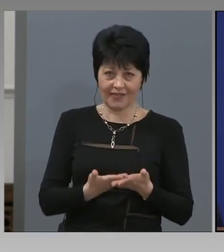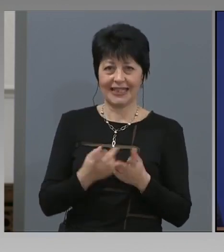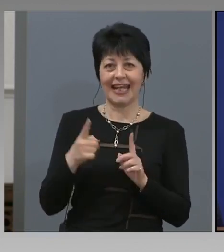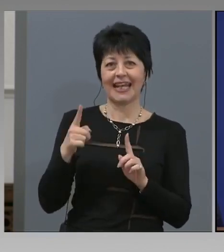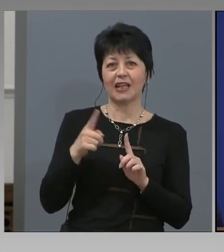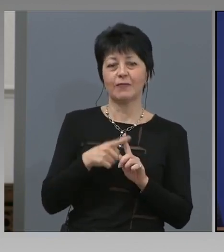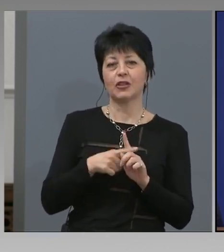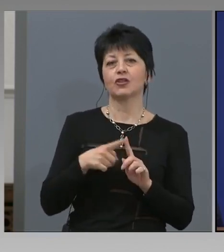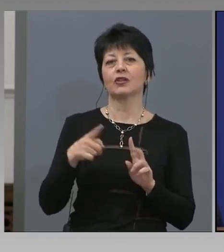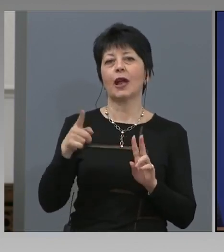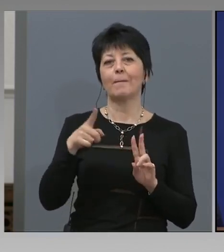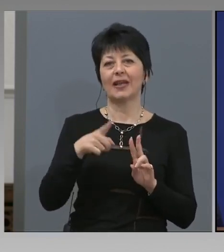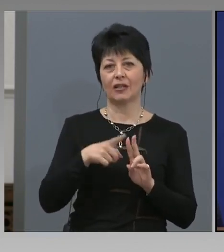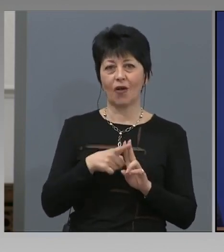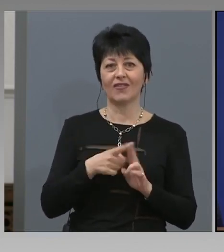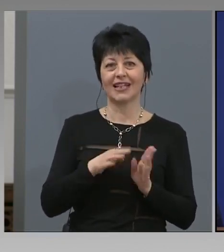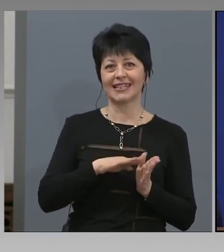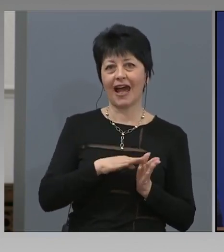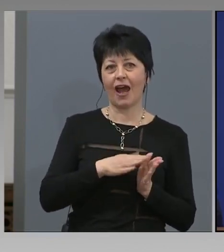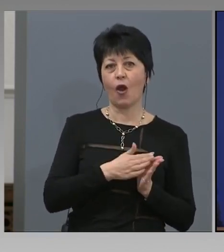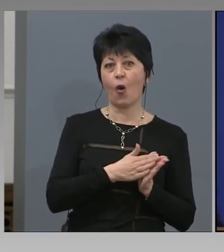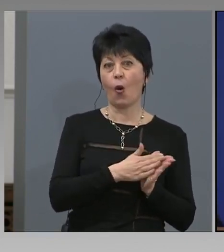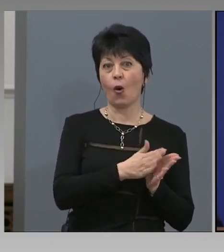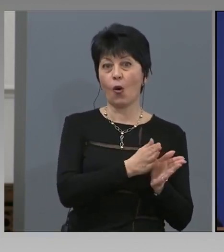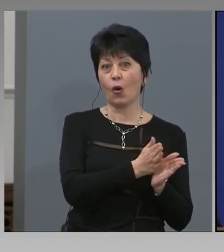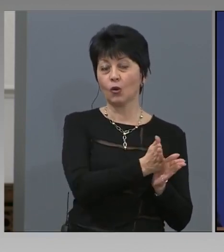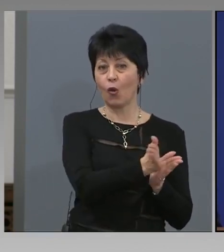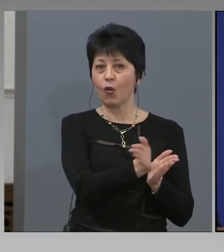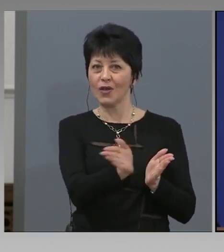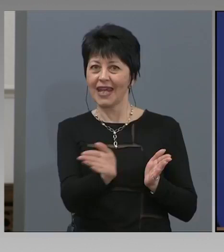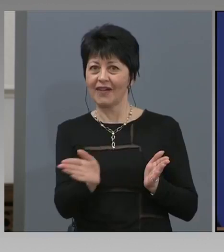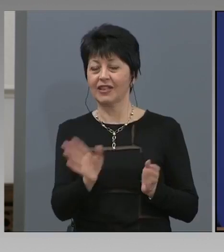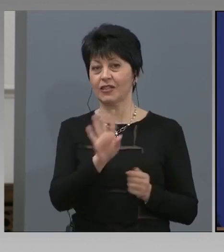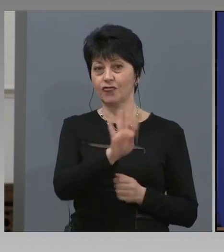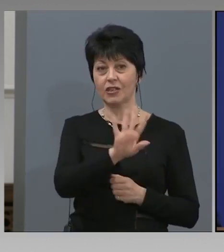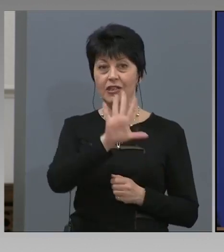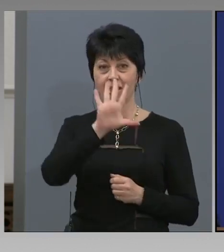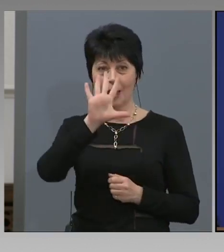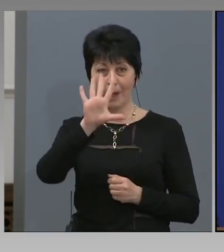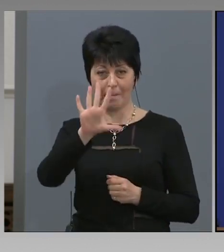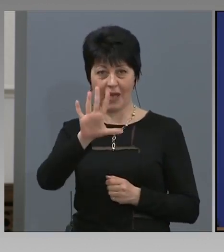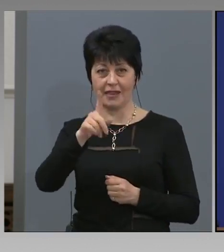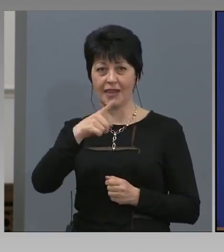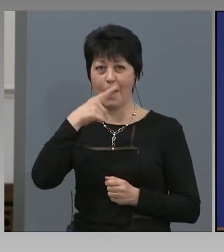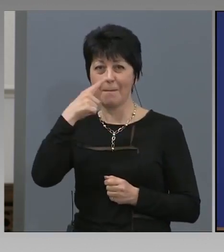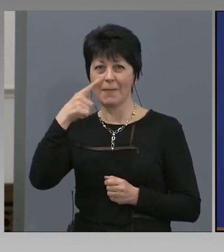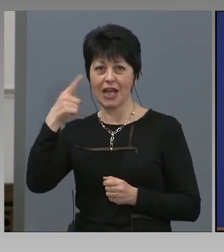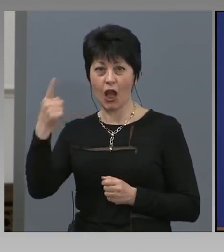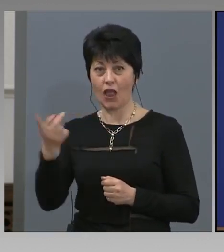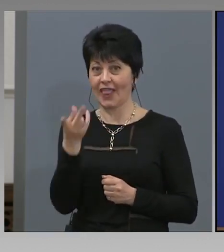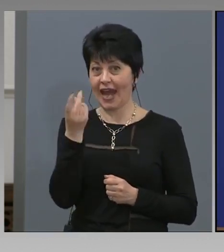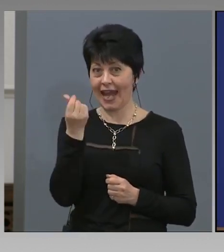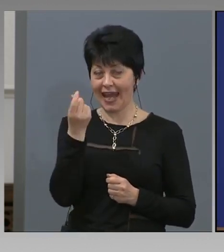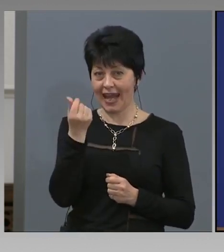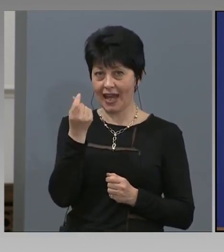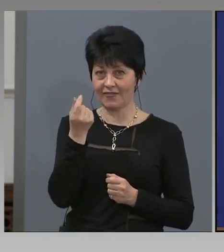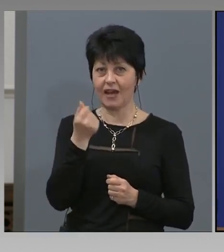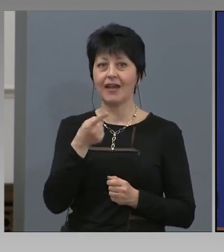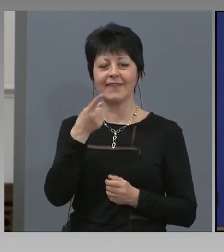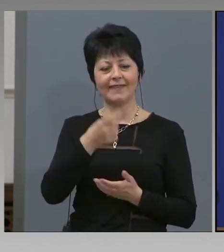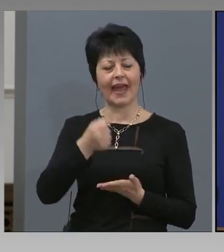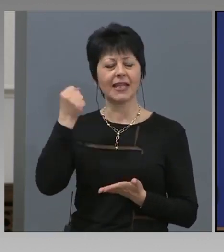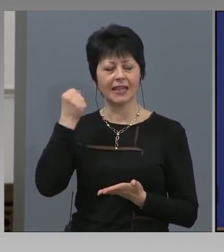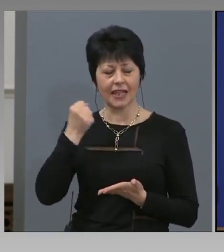отклоняване на 45 милиона лева през поправките в Закона за енергетиката. Те настояват да им се